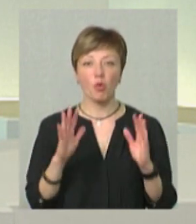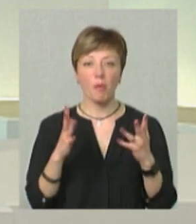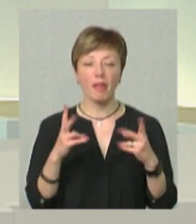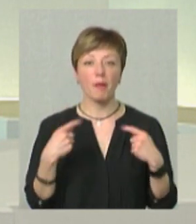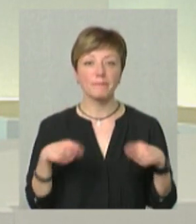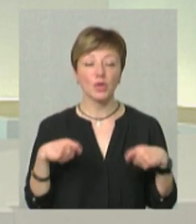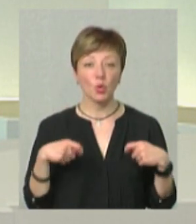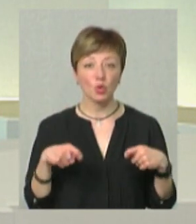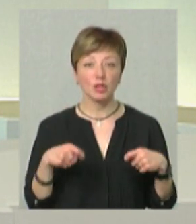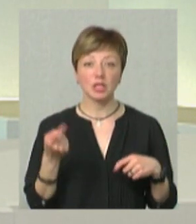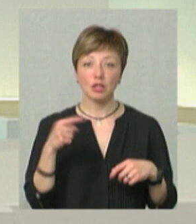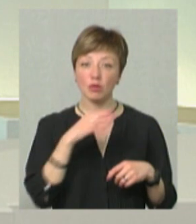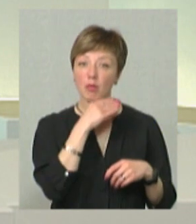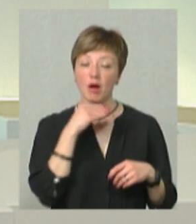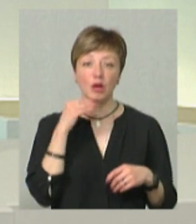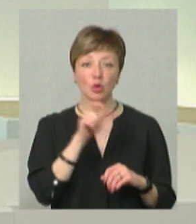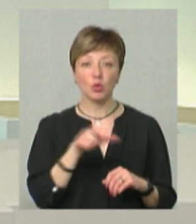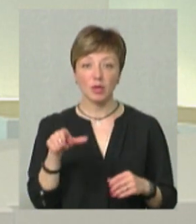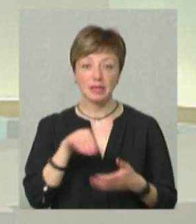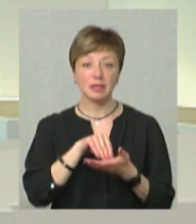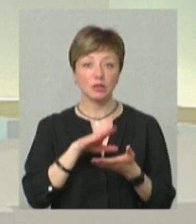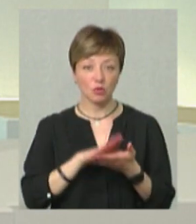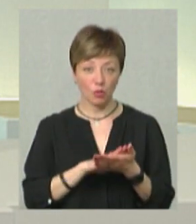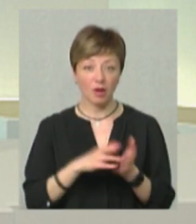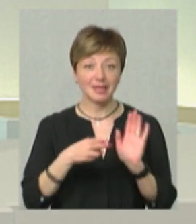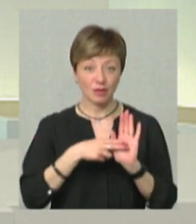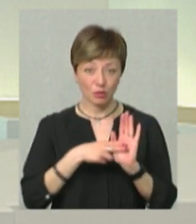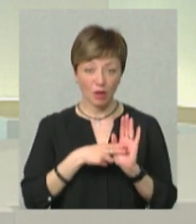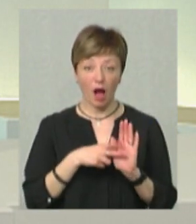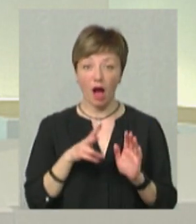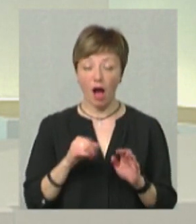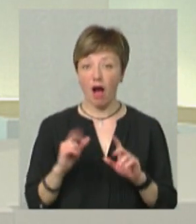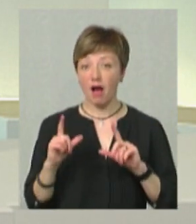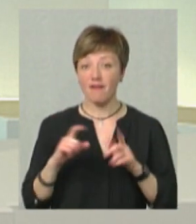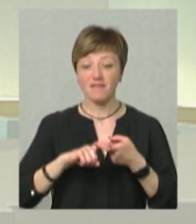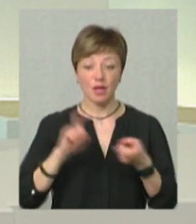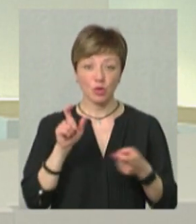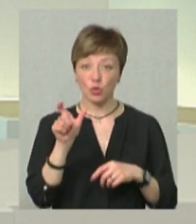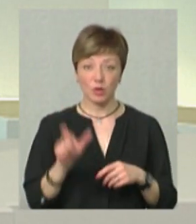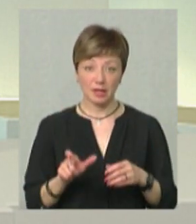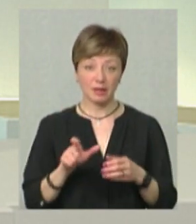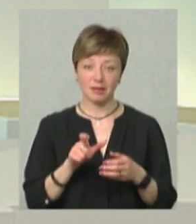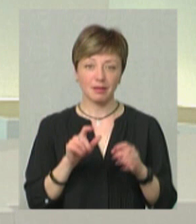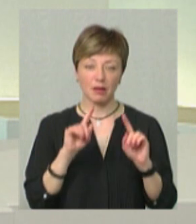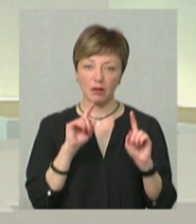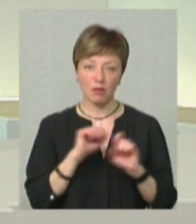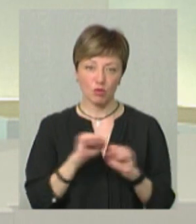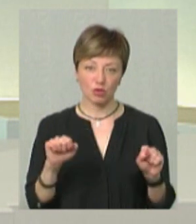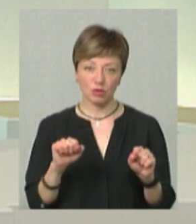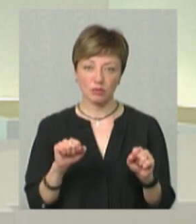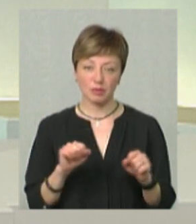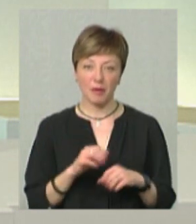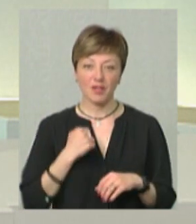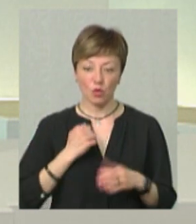продаж те, що багато людей є зареєстрованими в квартирі. А фізично сьогодні виписати людину, яка зареєстрована, не можна у